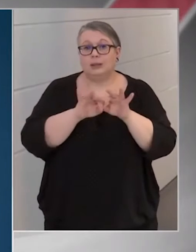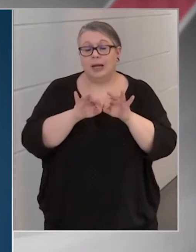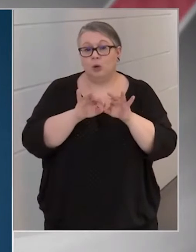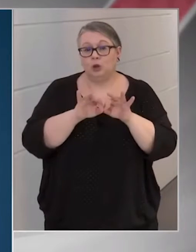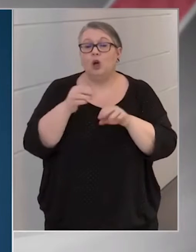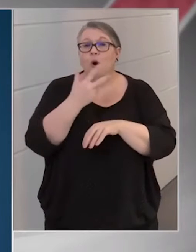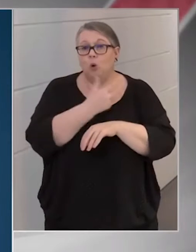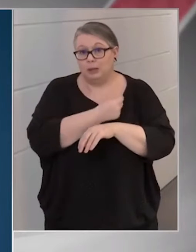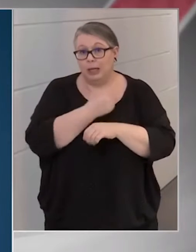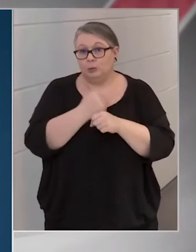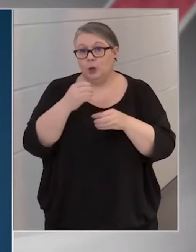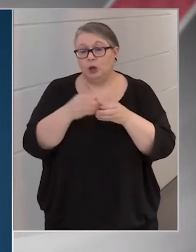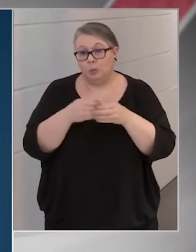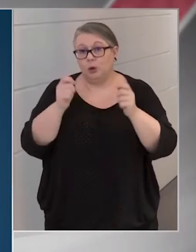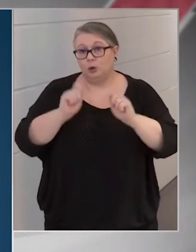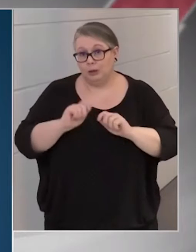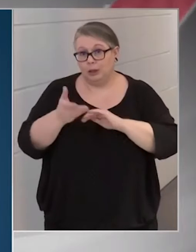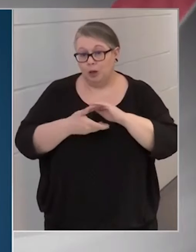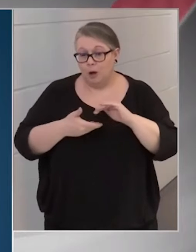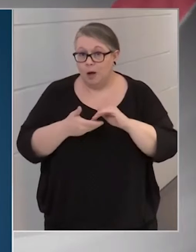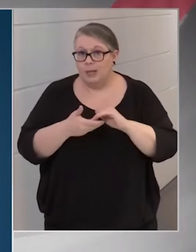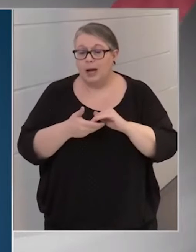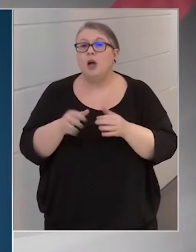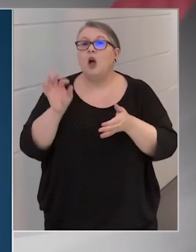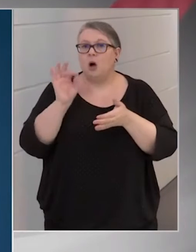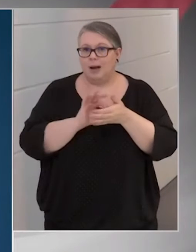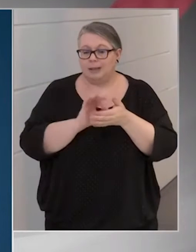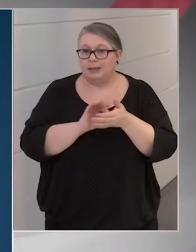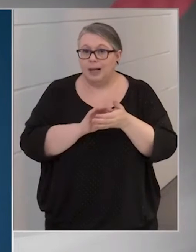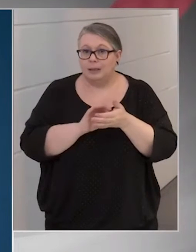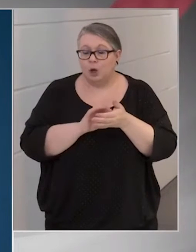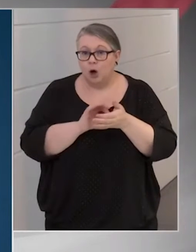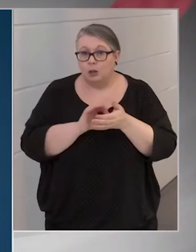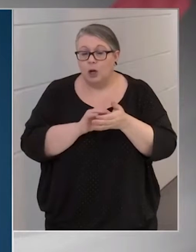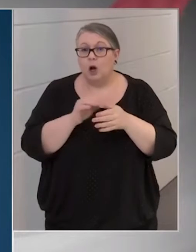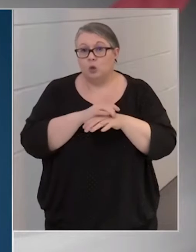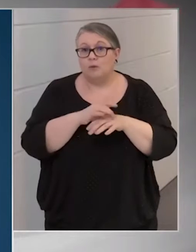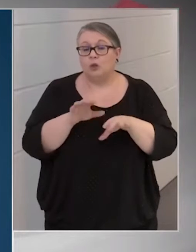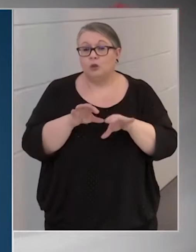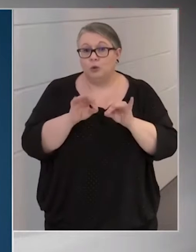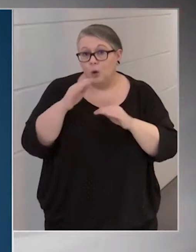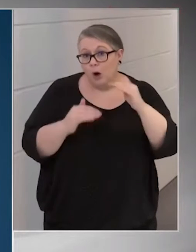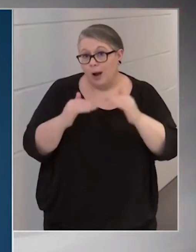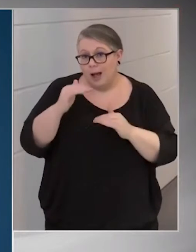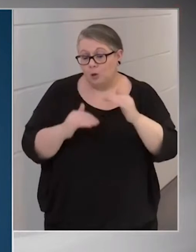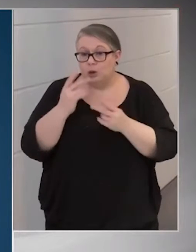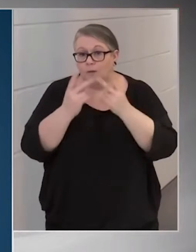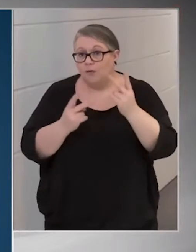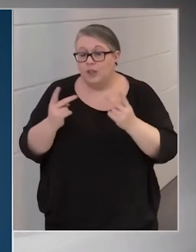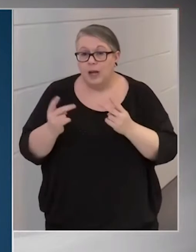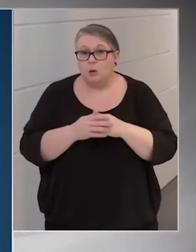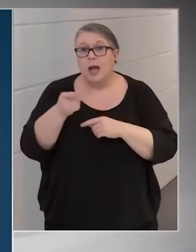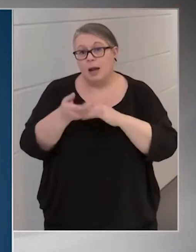oltási munkacsoport döntése alapján, hogy a regisztráltakat praxis arányban is figyeljük,